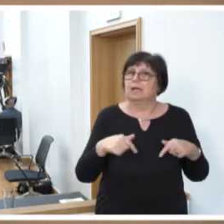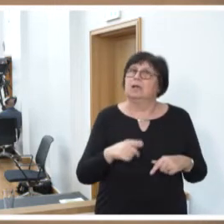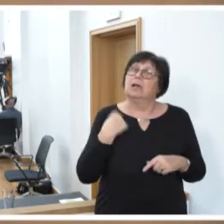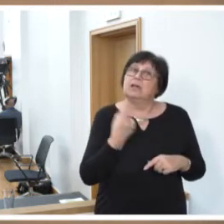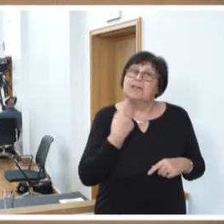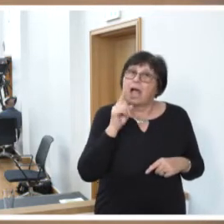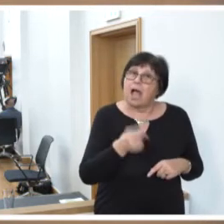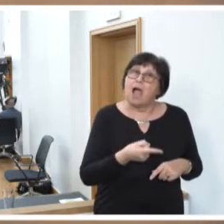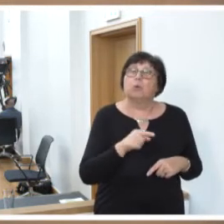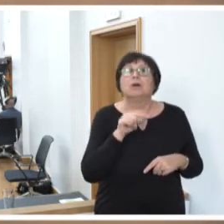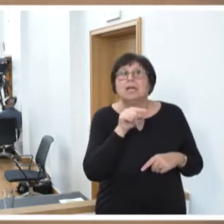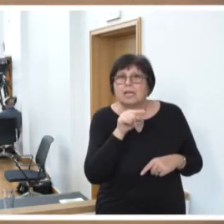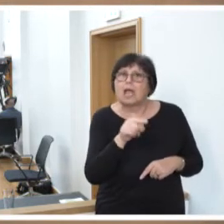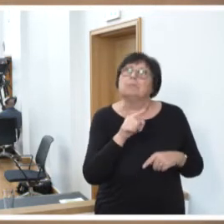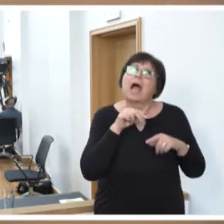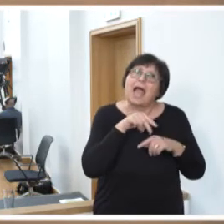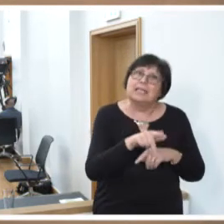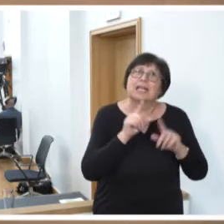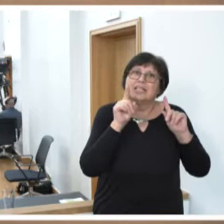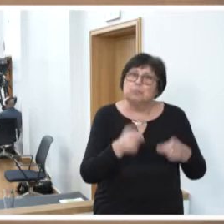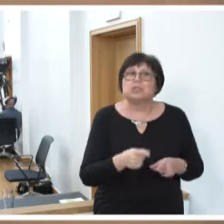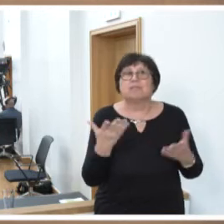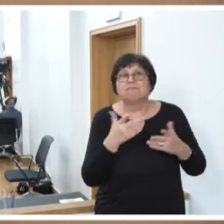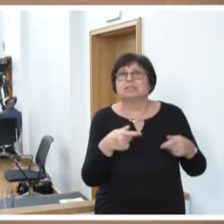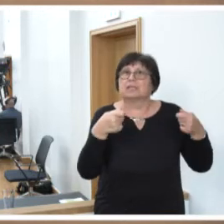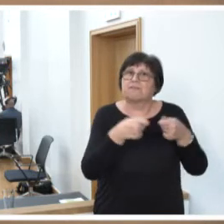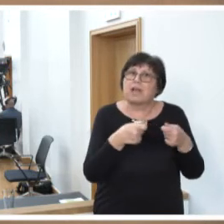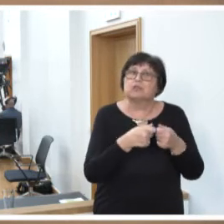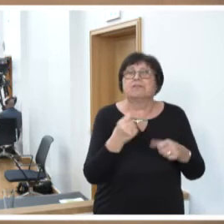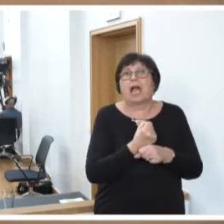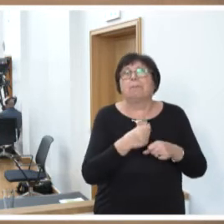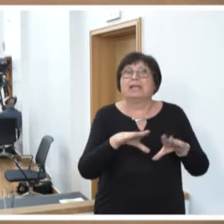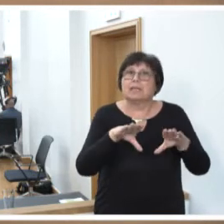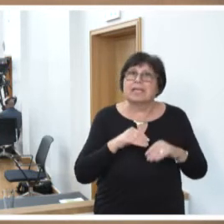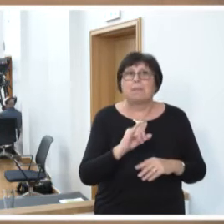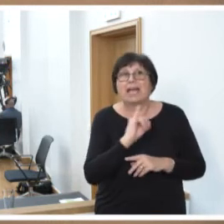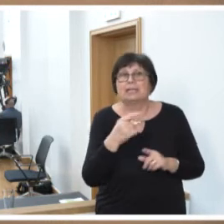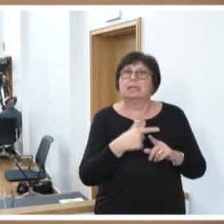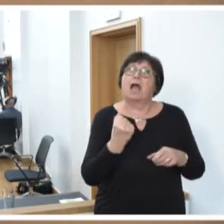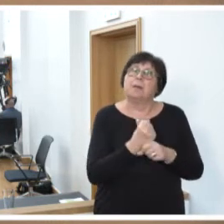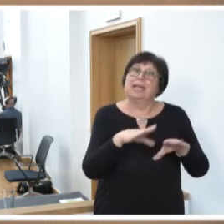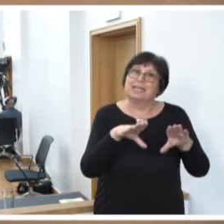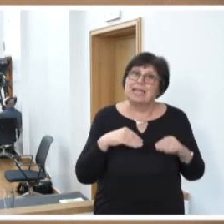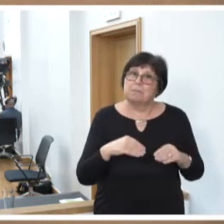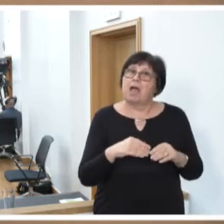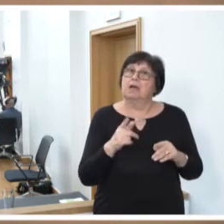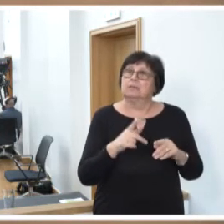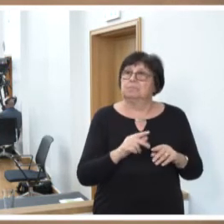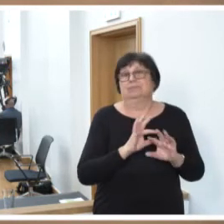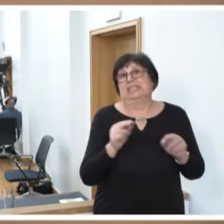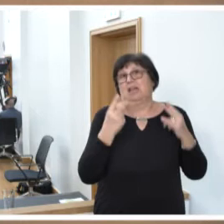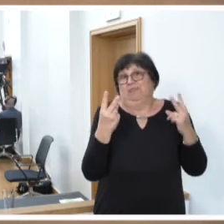auch darauf eingehen müssen, was für die Gewerkschaften und die Arbeitnehmerinnen und Arbeitnehmer von großer